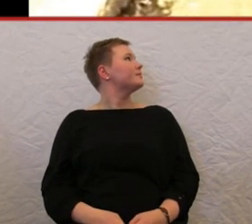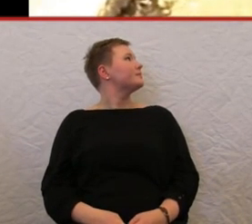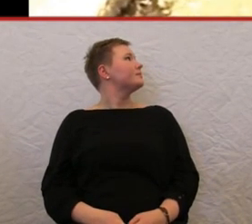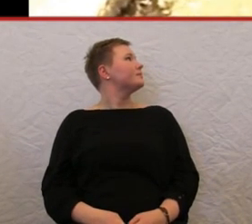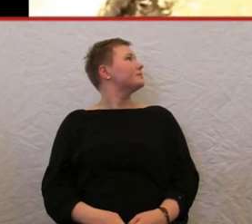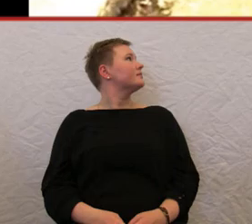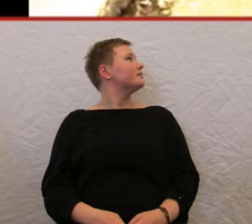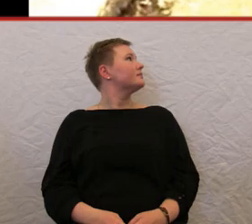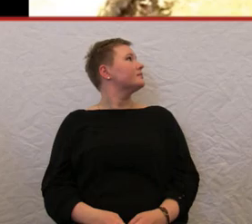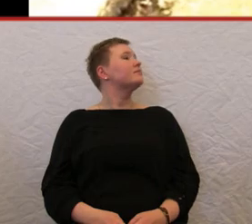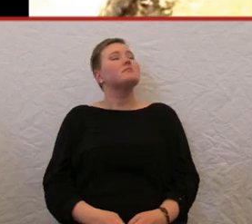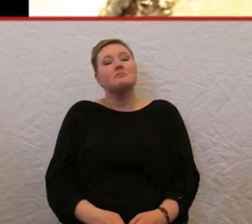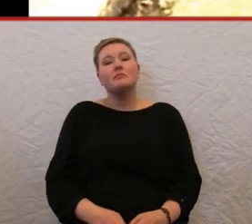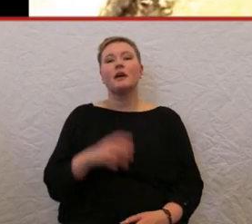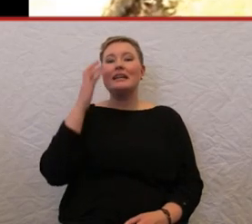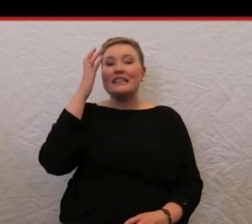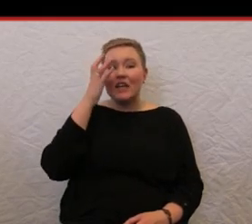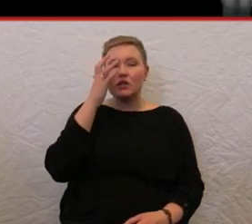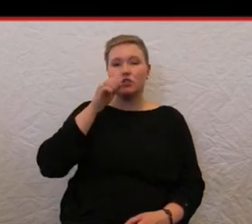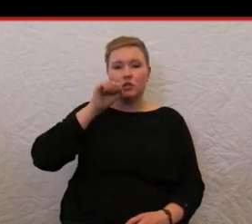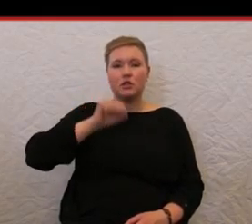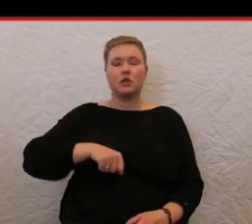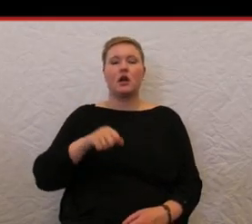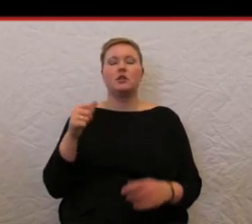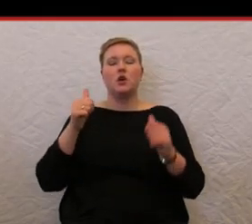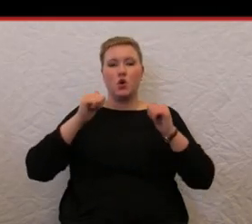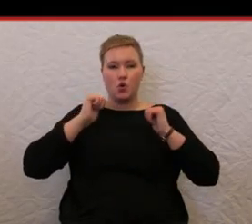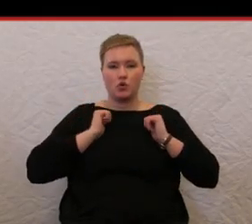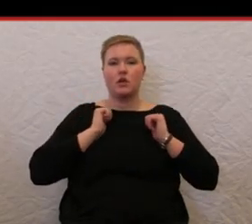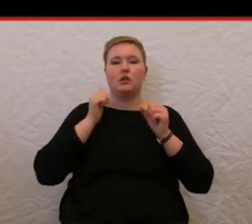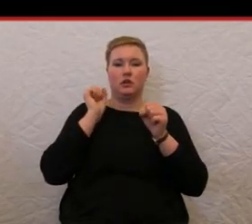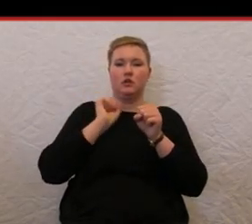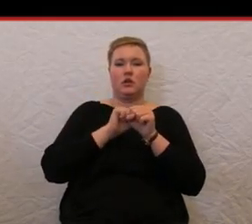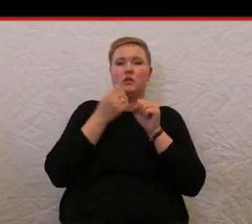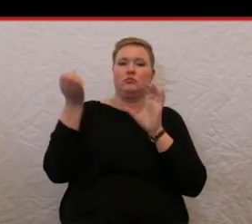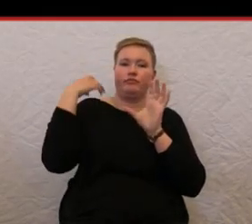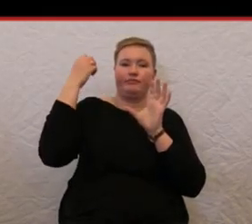Das passt in den Rucksack theoretisch. Fragisch wird es halt, wenn man die Dinger nicht festklebt.